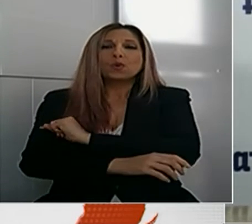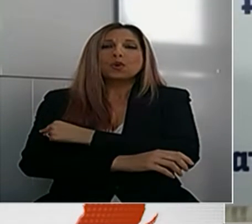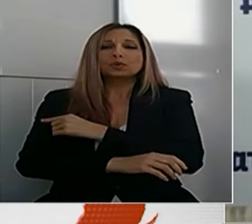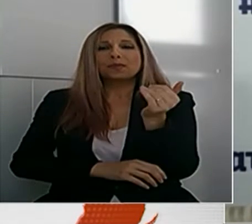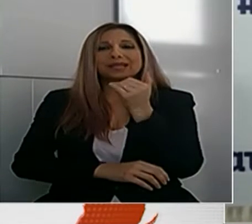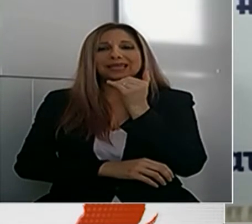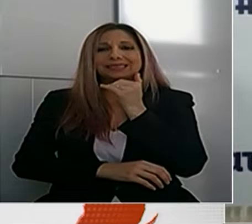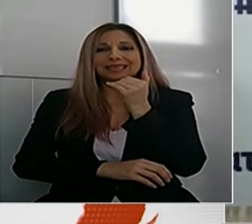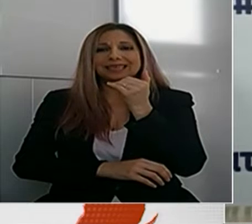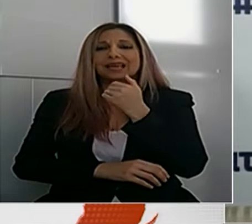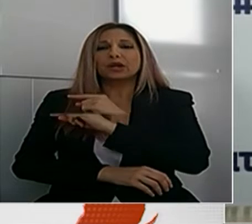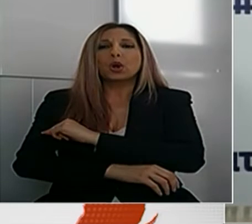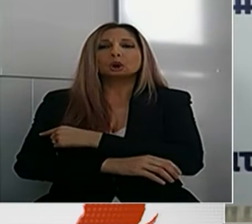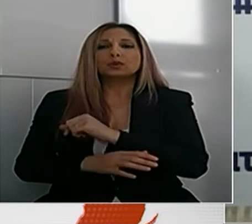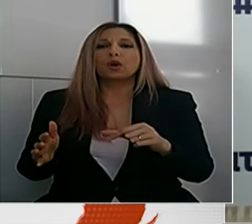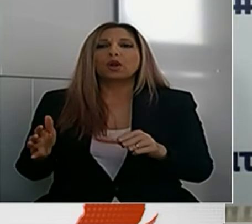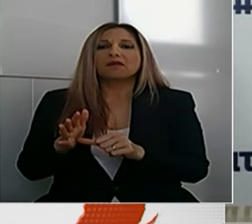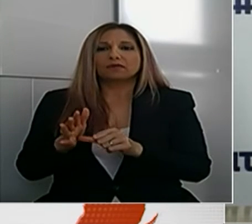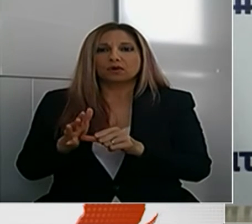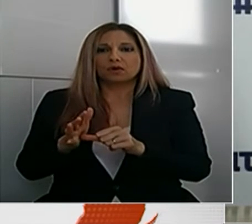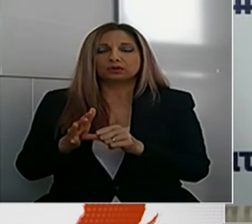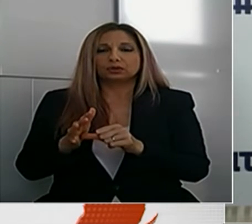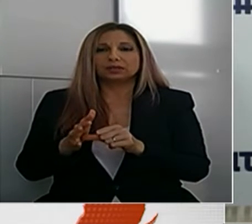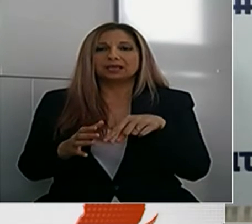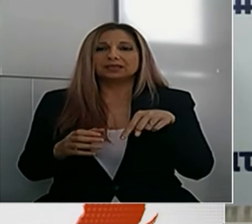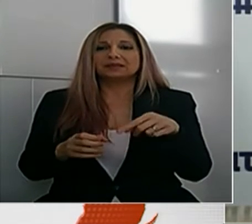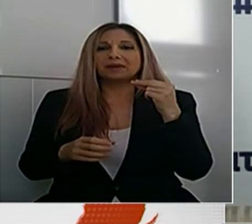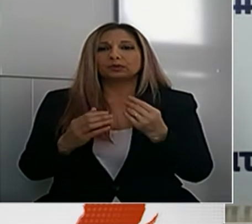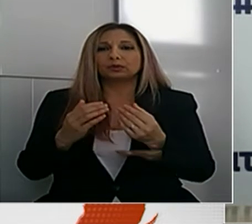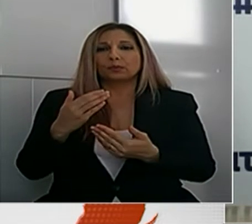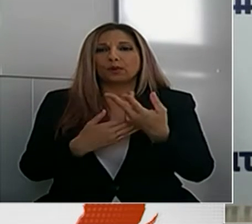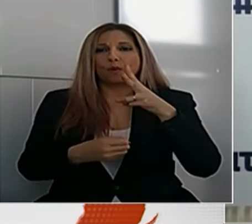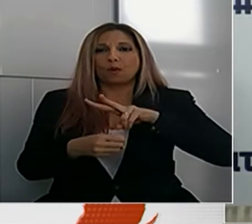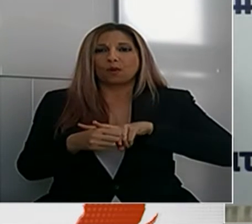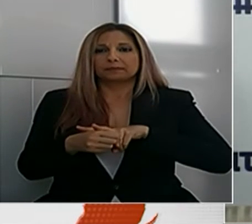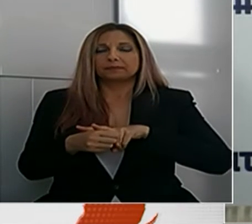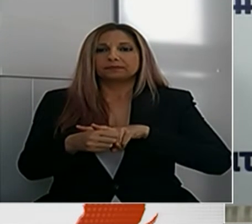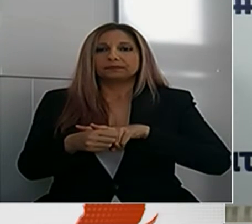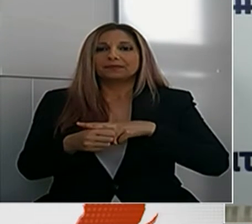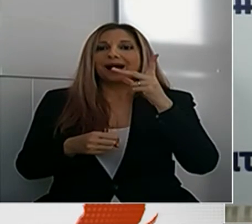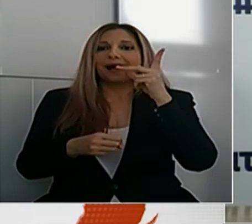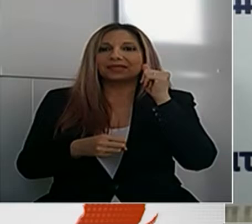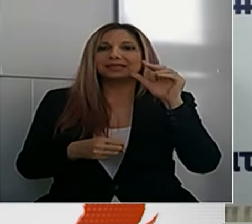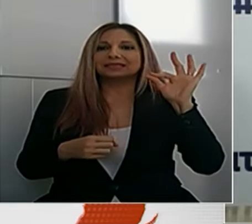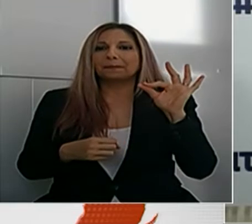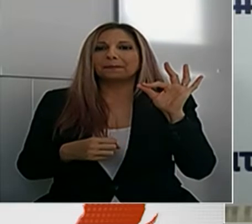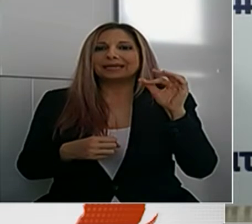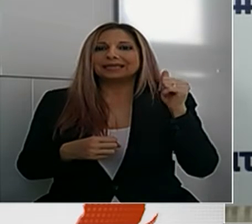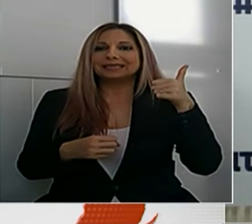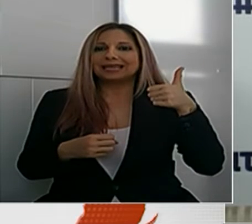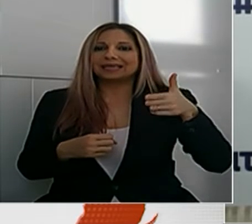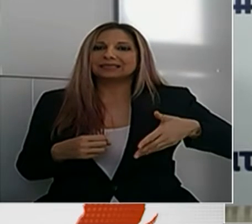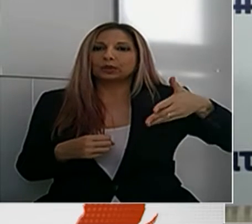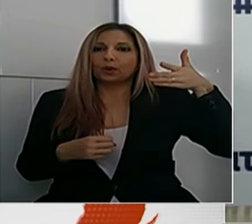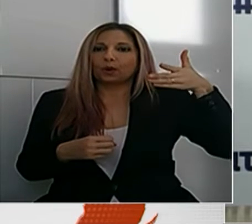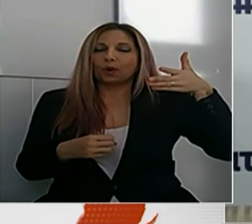Γενικού Νοσοκομείου Λευκοσίας και κατέληξε σήμερα τα ξημερώματα. Πρόκειται για άνδρα 56 ετών με